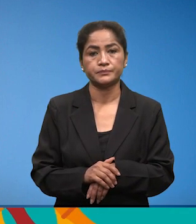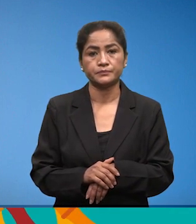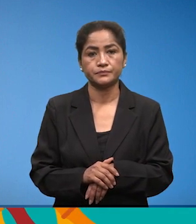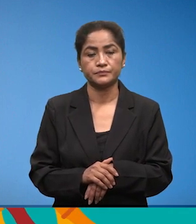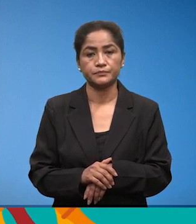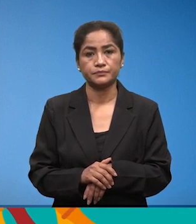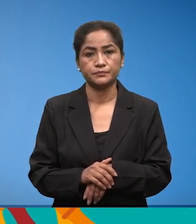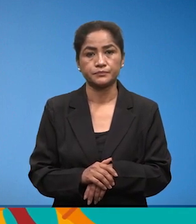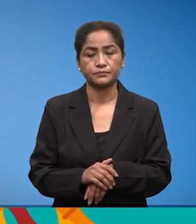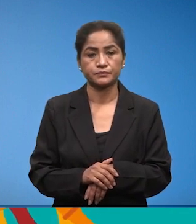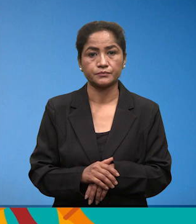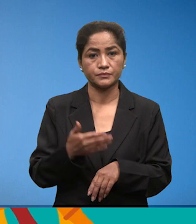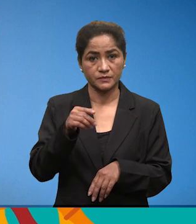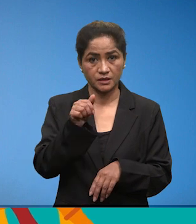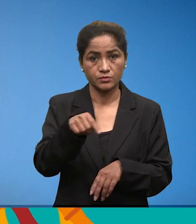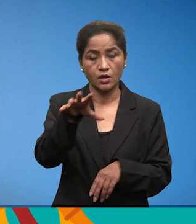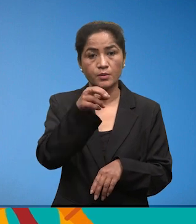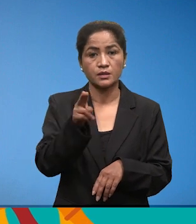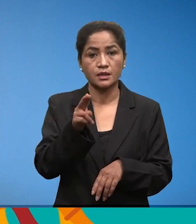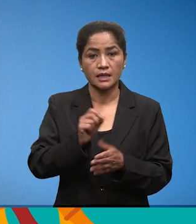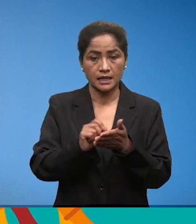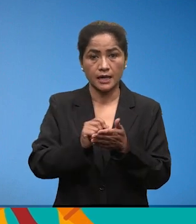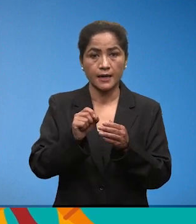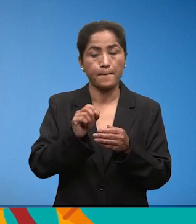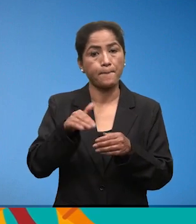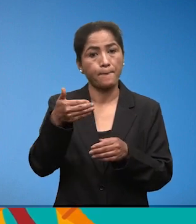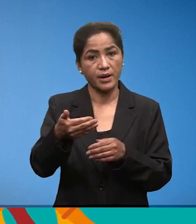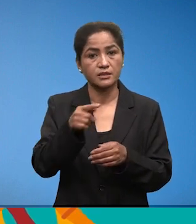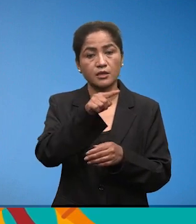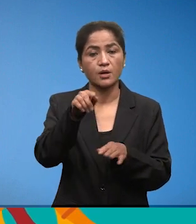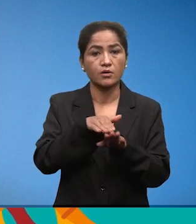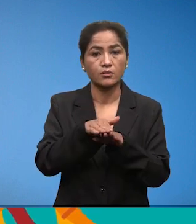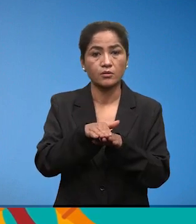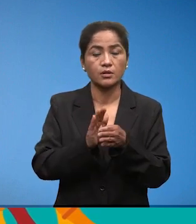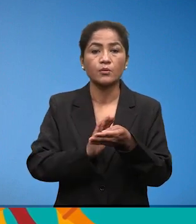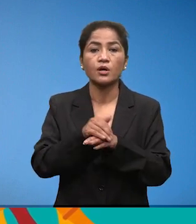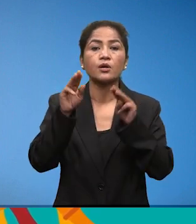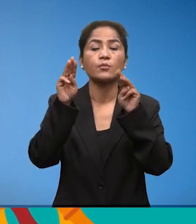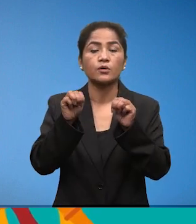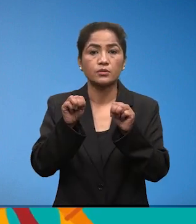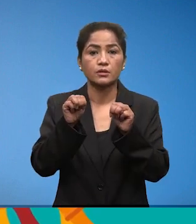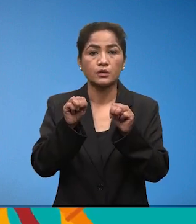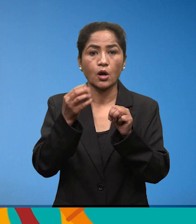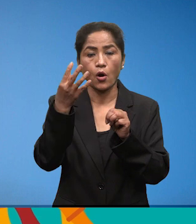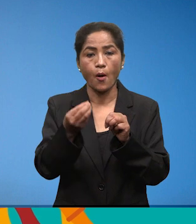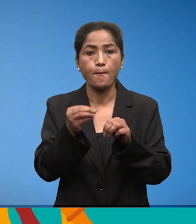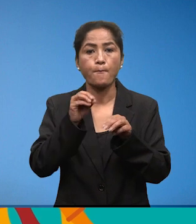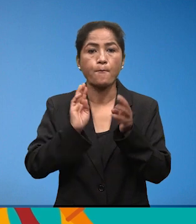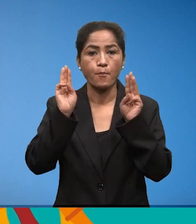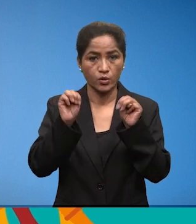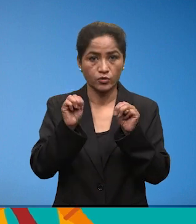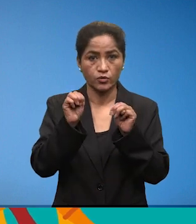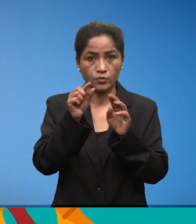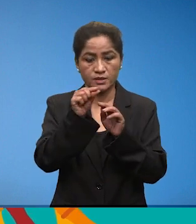लह अब सबय जनाले लेखी सके पची तपय हरूले बड़ी महत्तो पुण देखी कम महत्तो पुणा